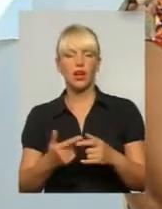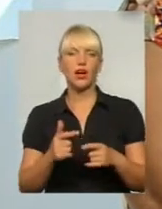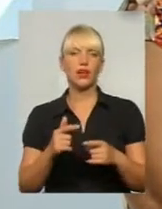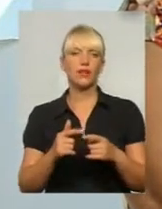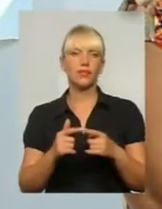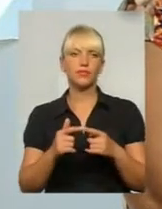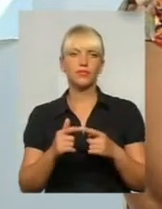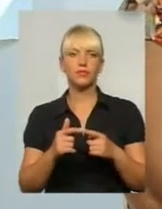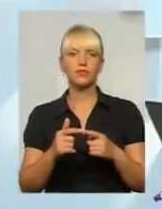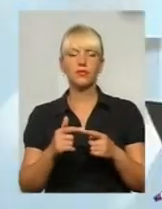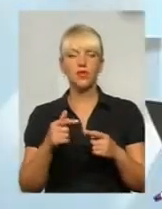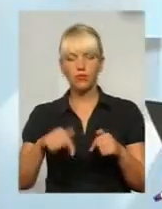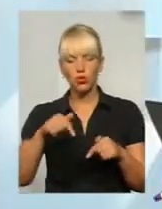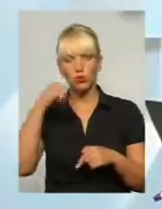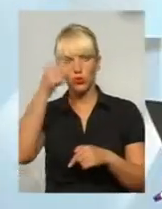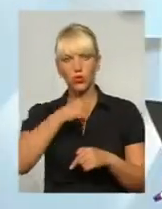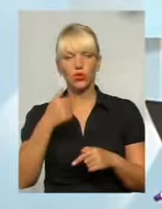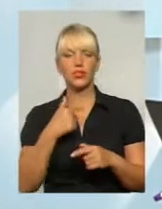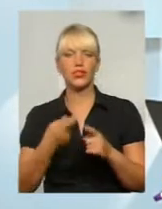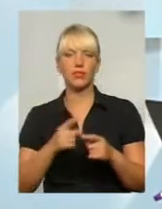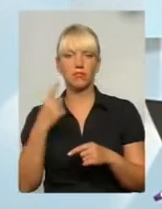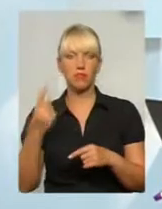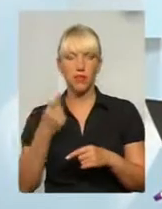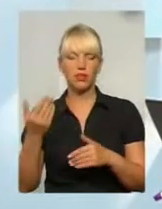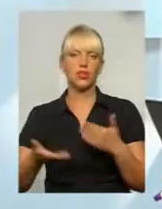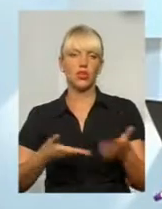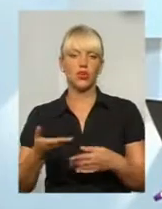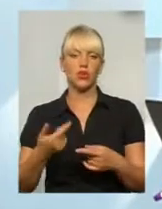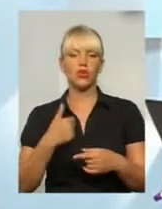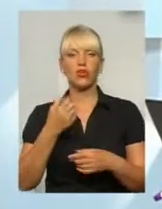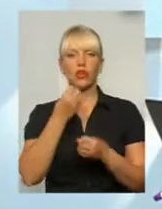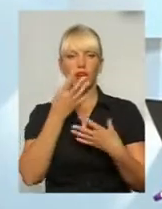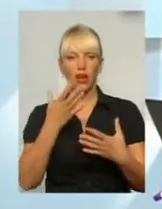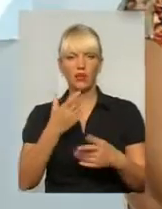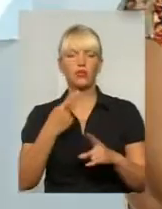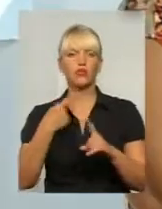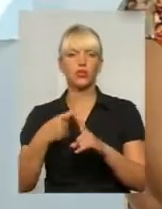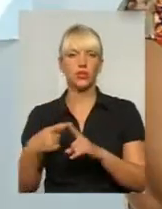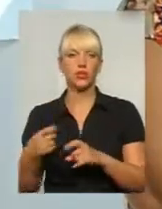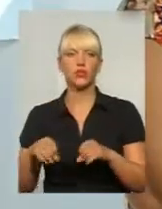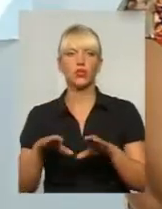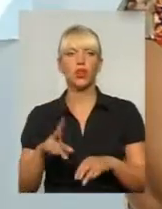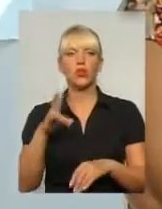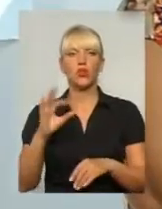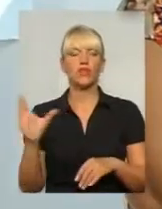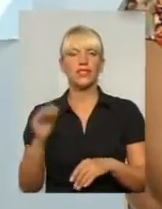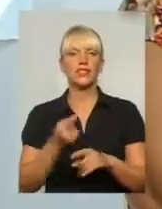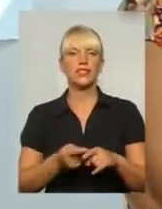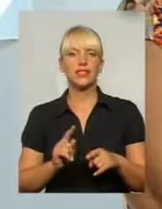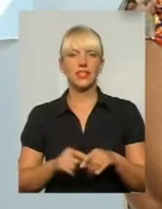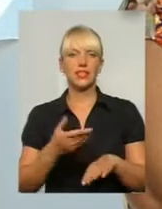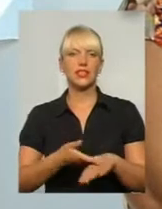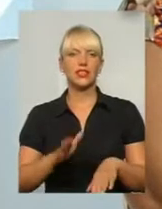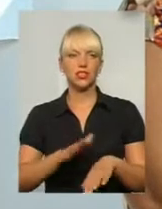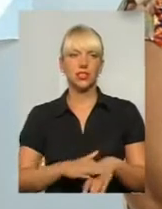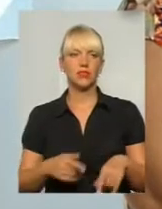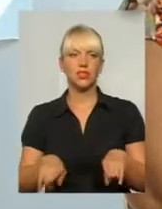гарний крок, що все-таки щось позитивне рішається, але все дуже такими, ну, ціжкими